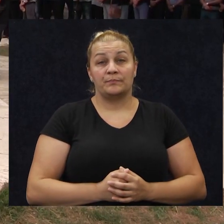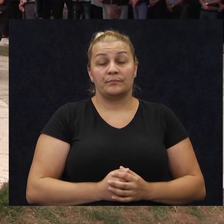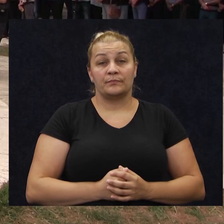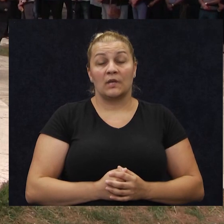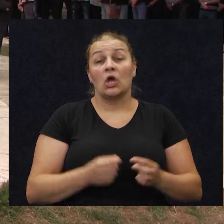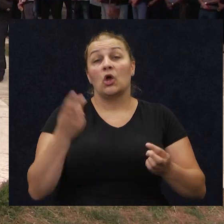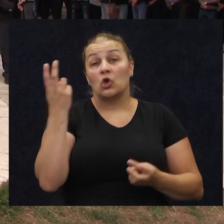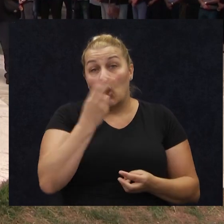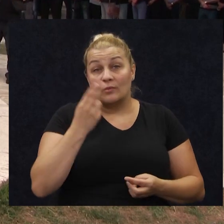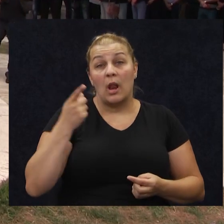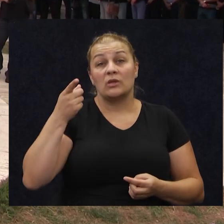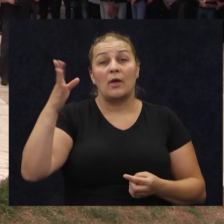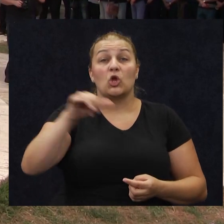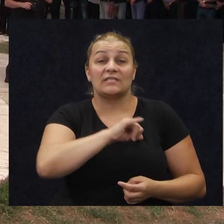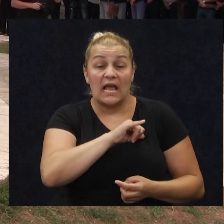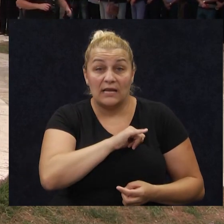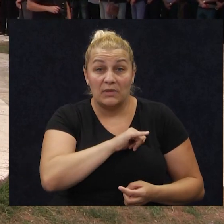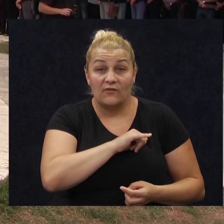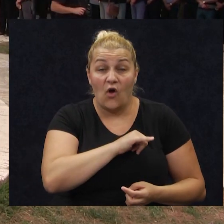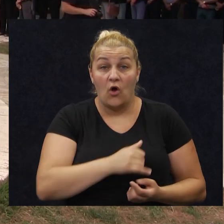Normalno da je njima to zanimljivo,